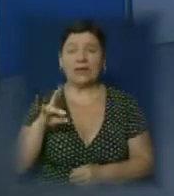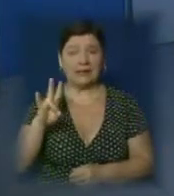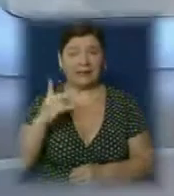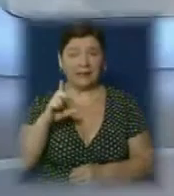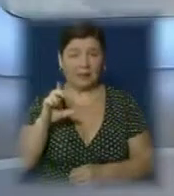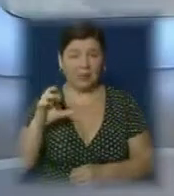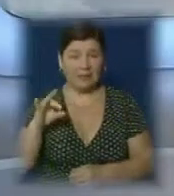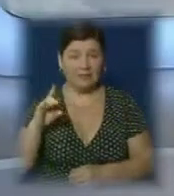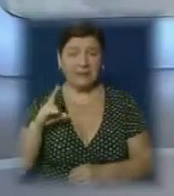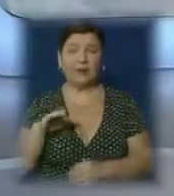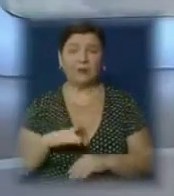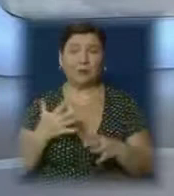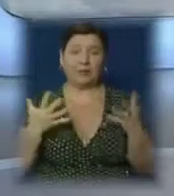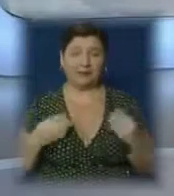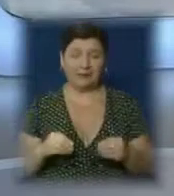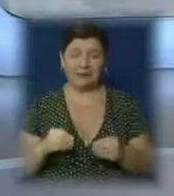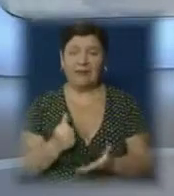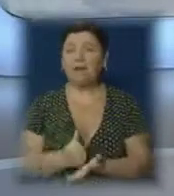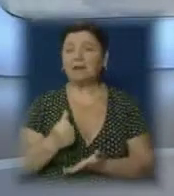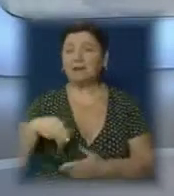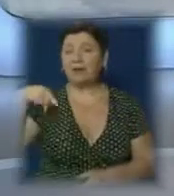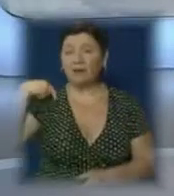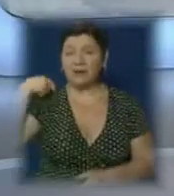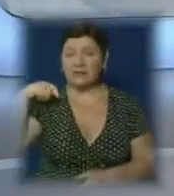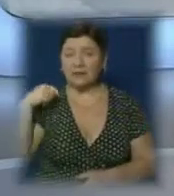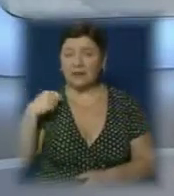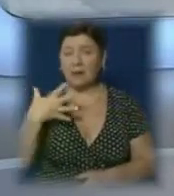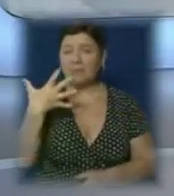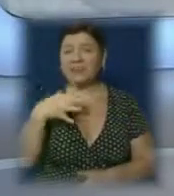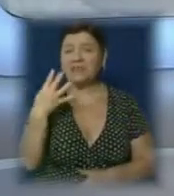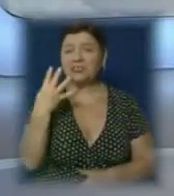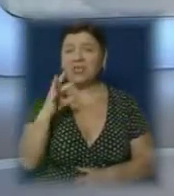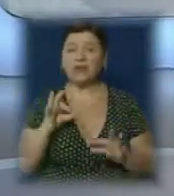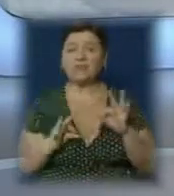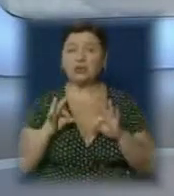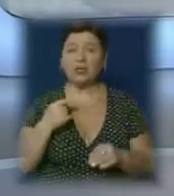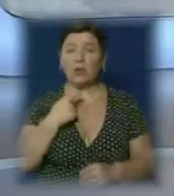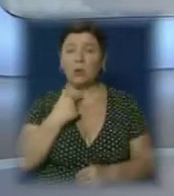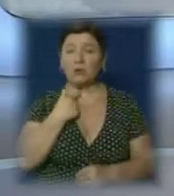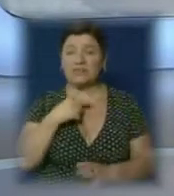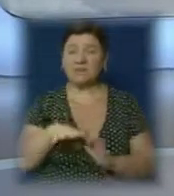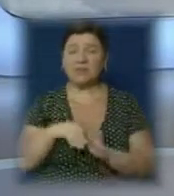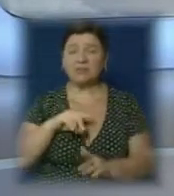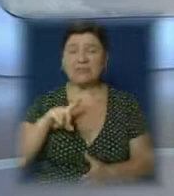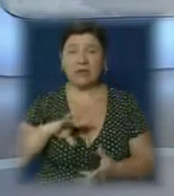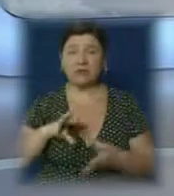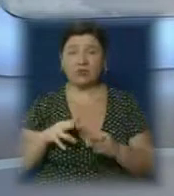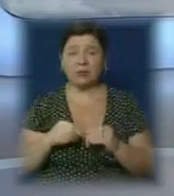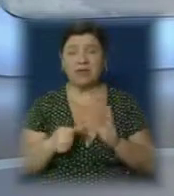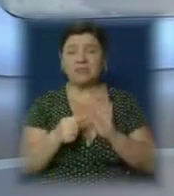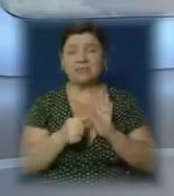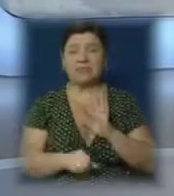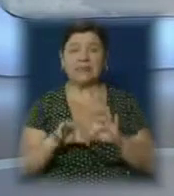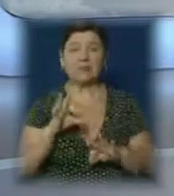Доброго дня! Кандидату президенти Петро Порошенко набрав 54% голосів виборців за результатами обробки 60